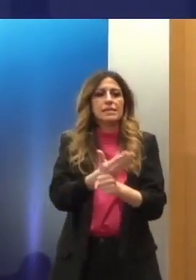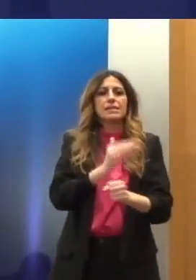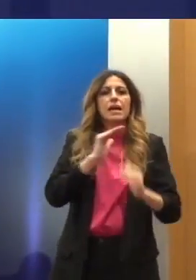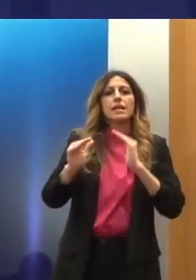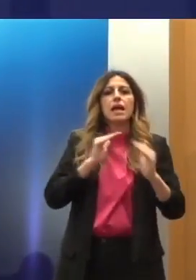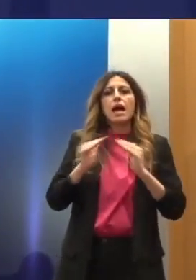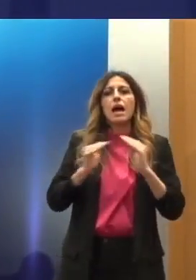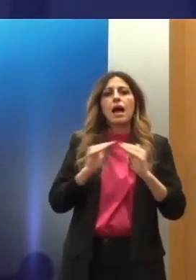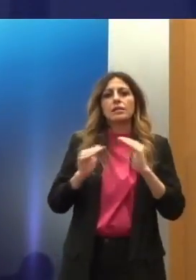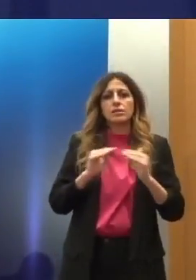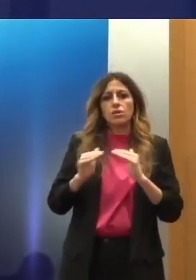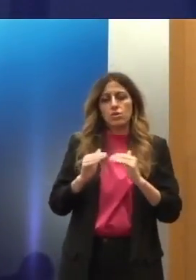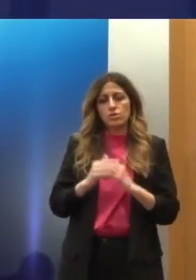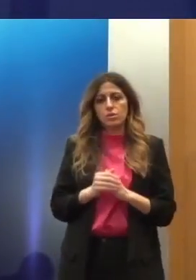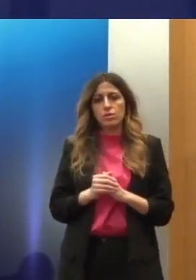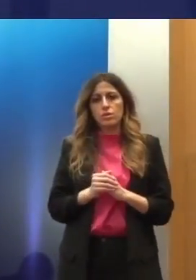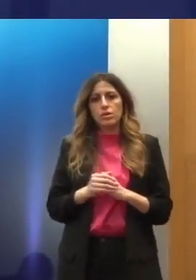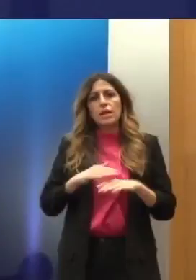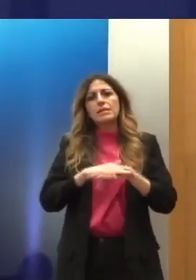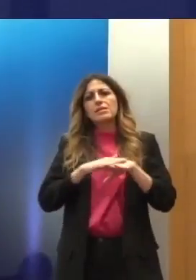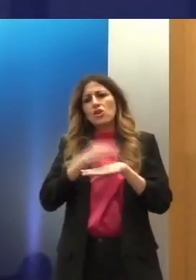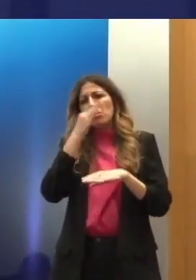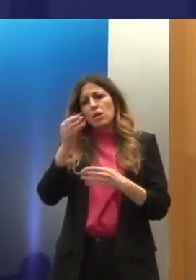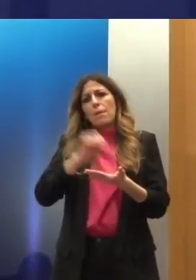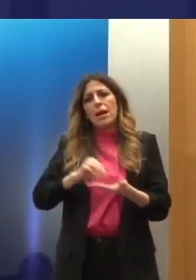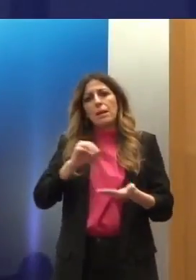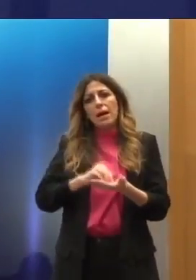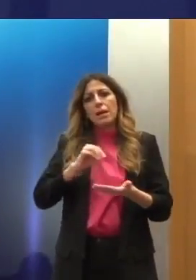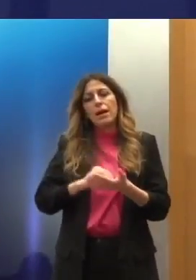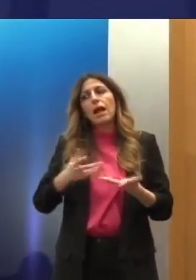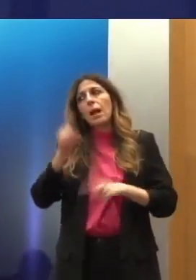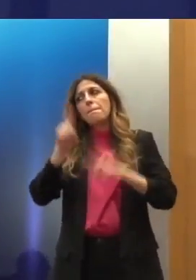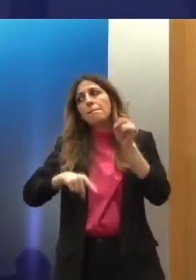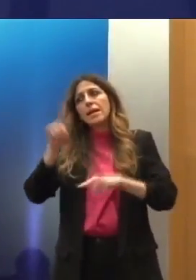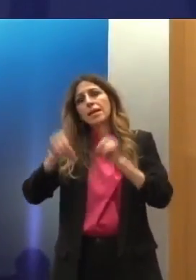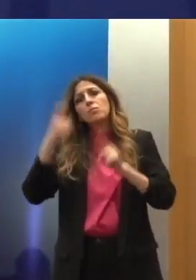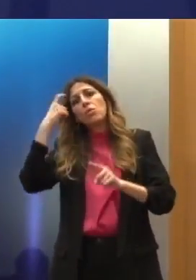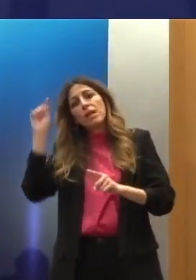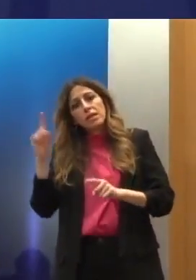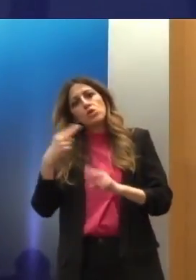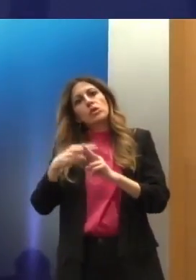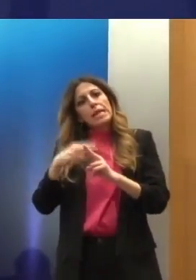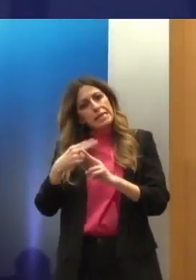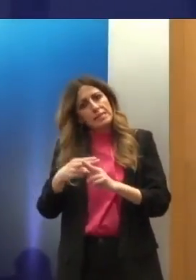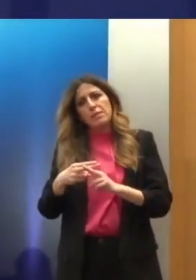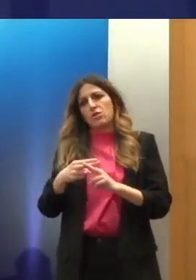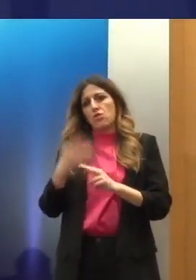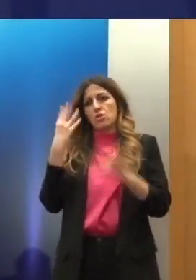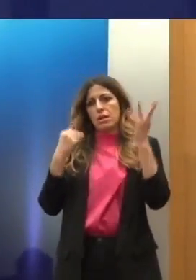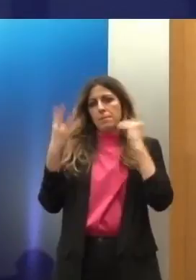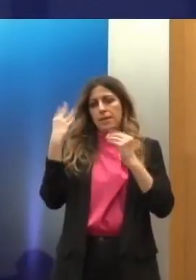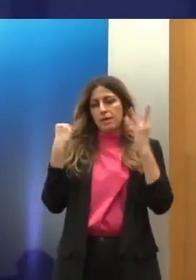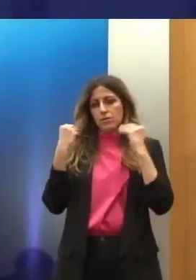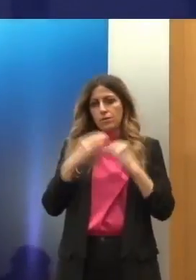και μετέπειτα κανονισμού Δουβλίνου. Συγχωρέστε που τα επαναλαμβάνω. Είναι σημαντικά για κάποιους που δεν τα γνωρίζουν κύριε Πρόεδρε. Και